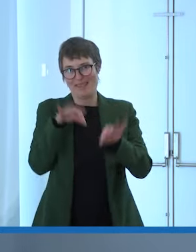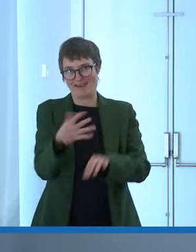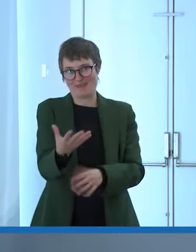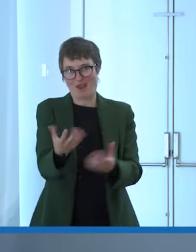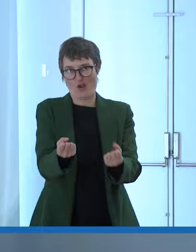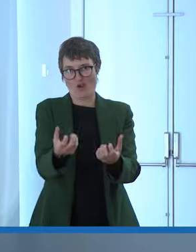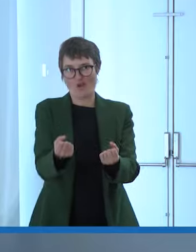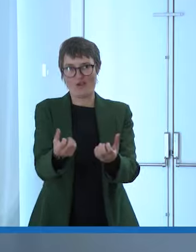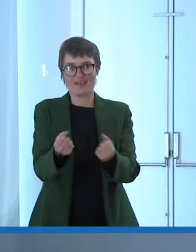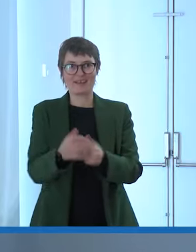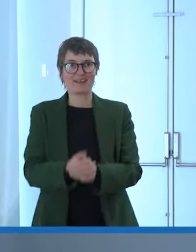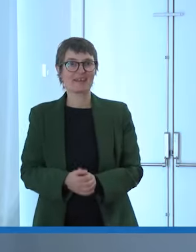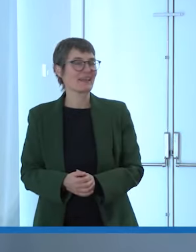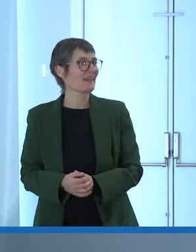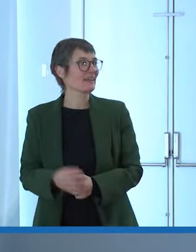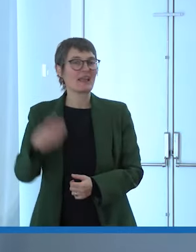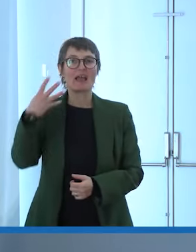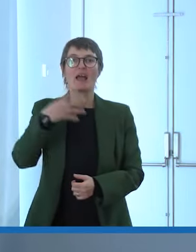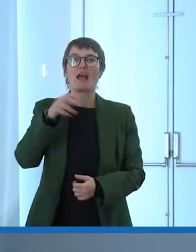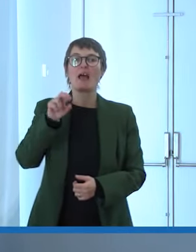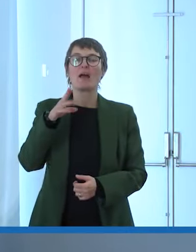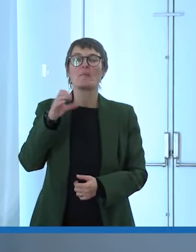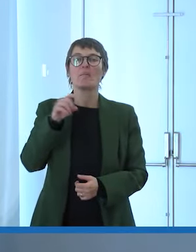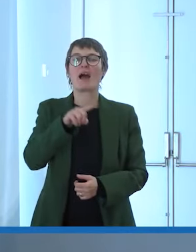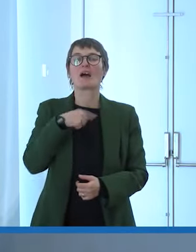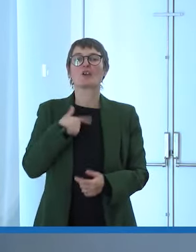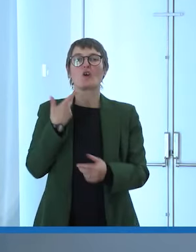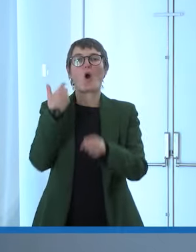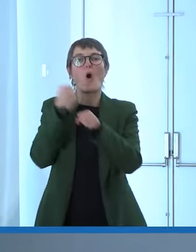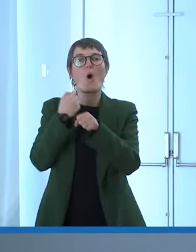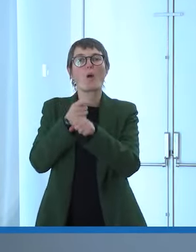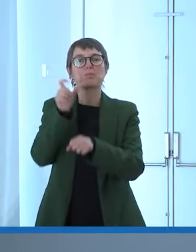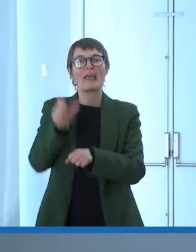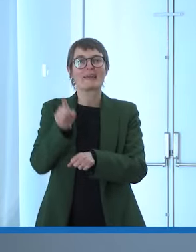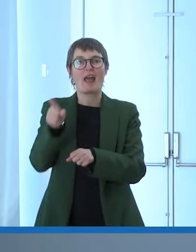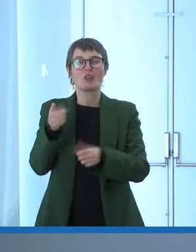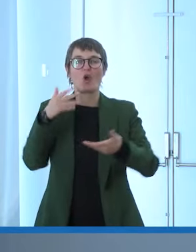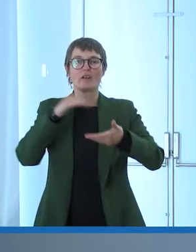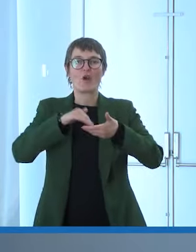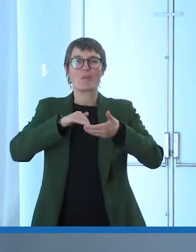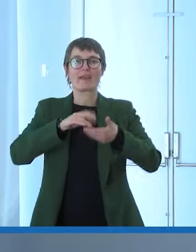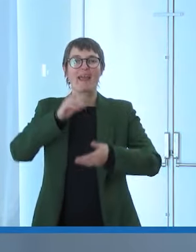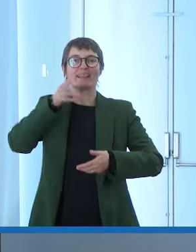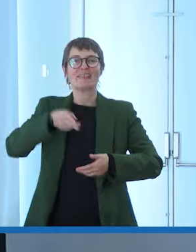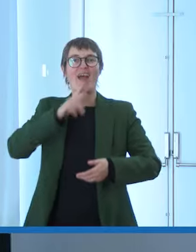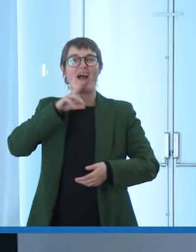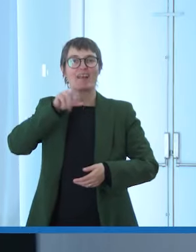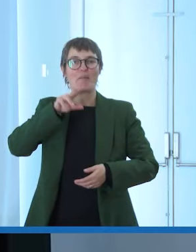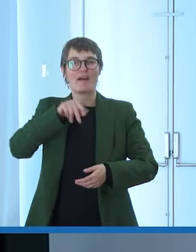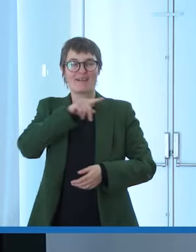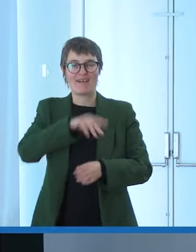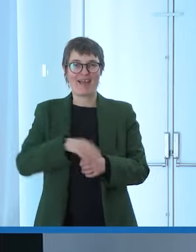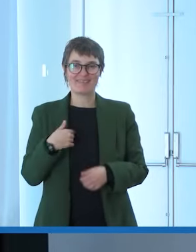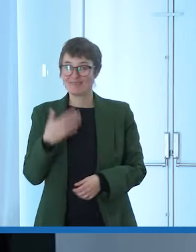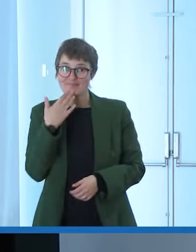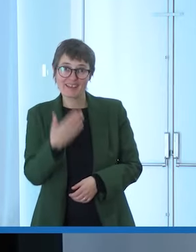è un educatore della cooperativa Caparlante non ti lascio il microfono grazie intanto